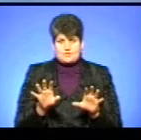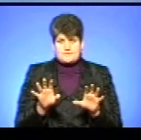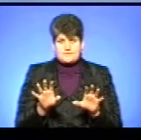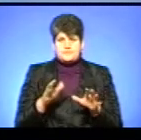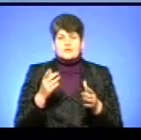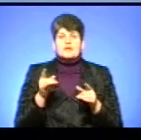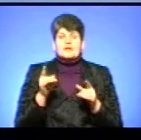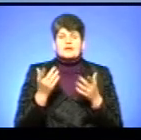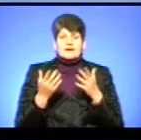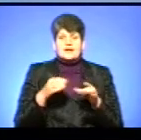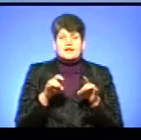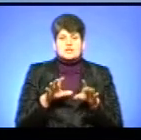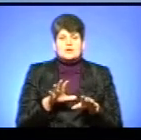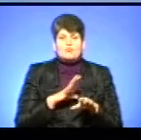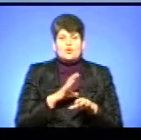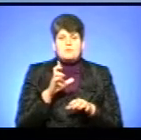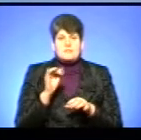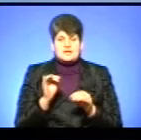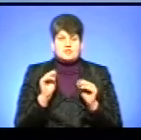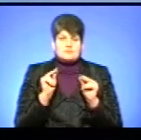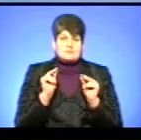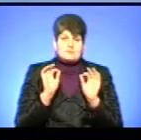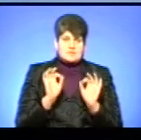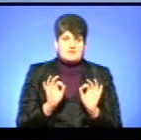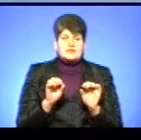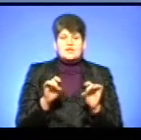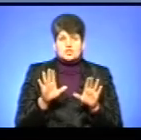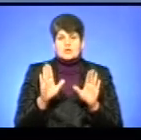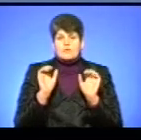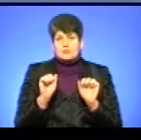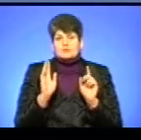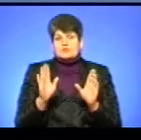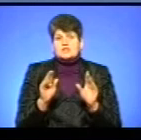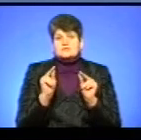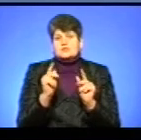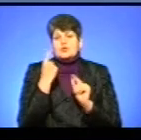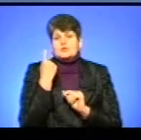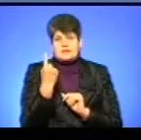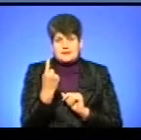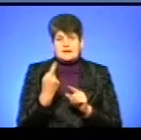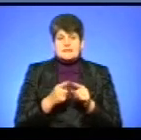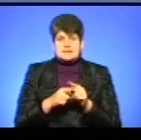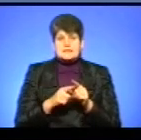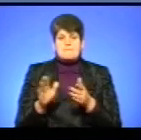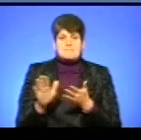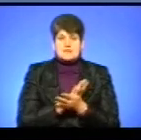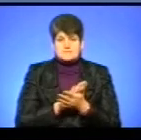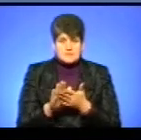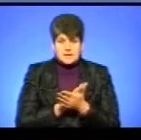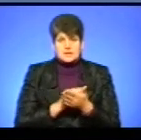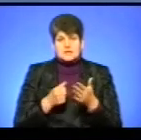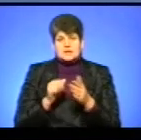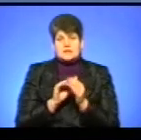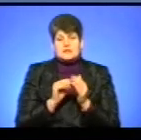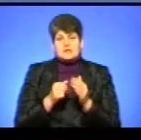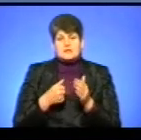справедливим щодо відвідування садків у Тернополі, на вашу думку? Рішення може бути справедливе тільки одне. Це абсолютна безоплатна дошкільна освіта.